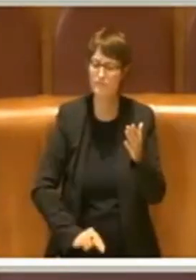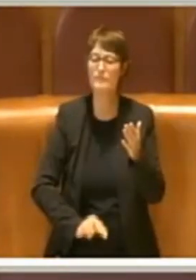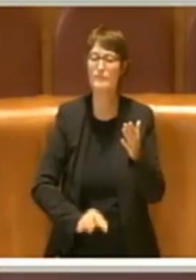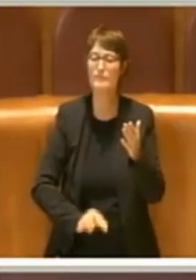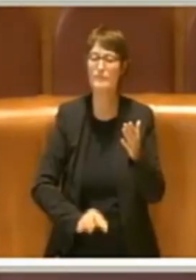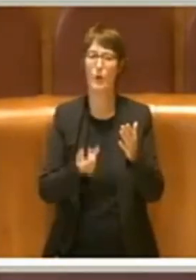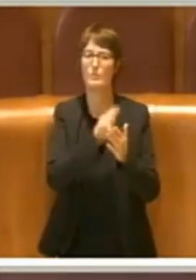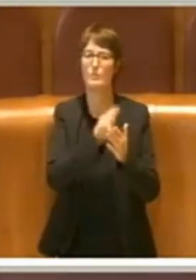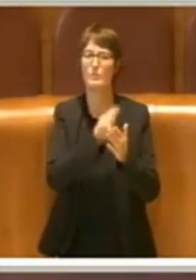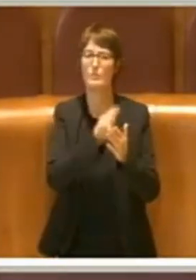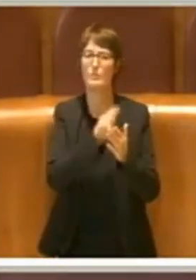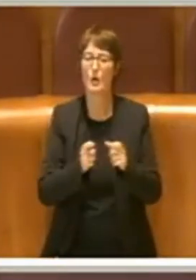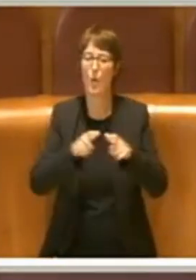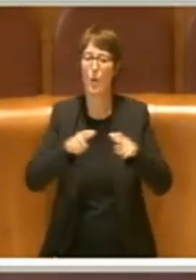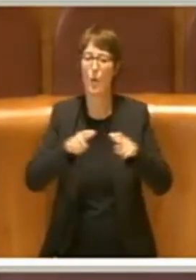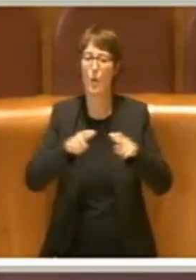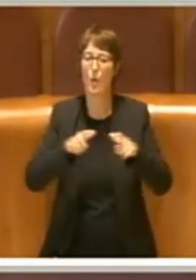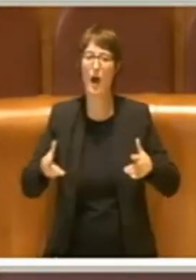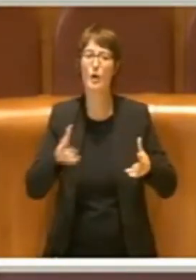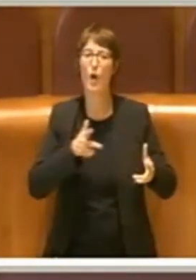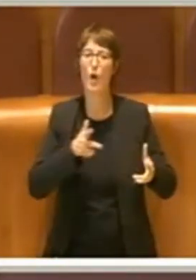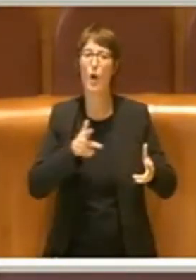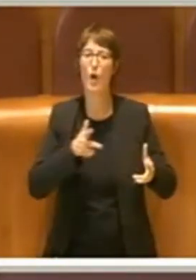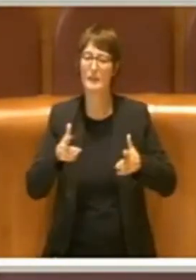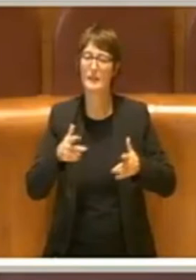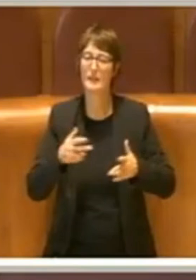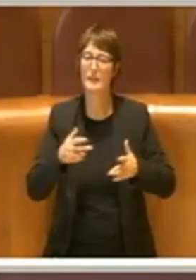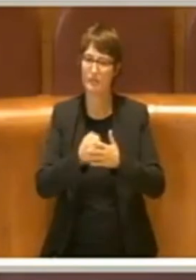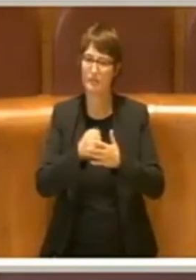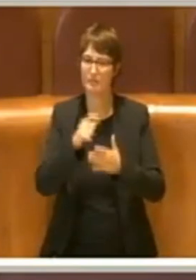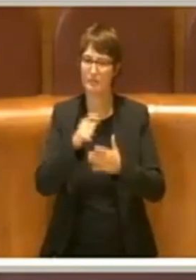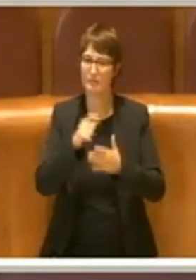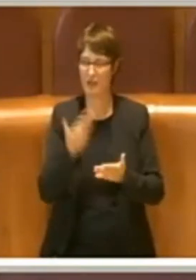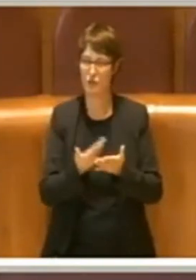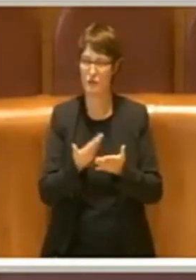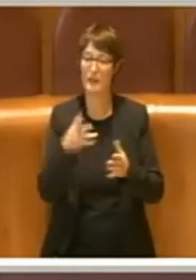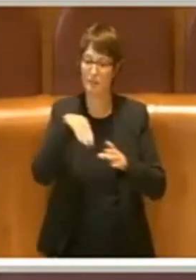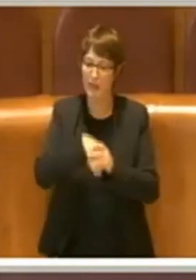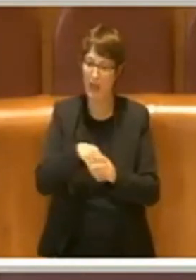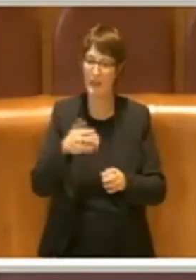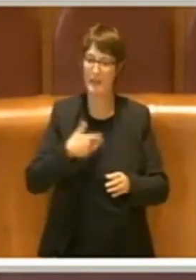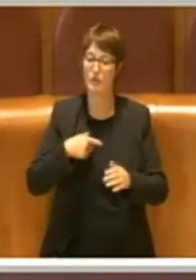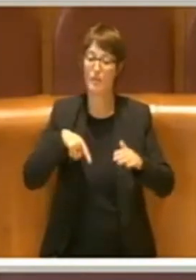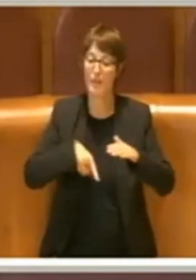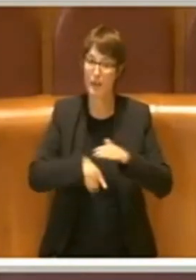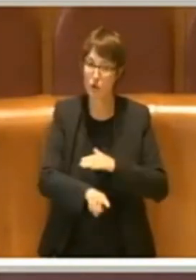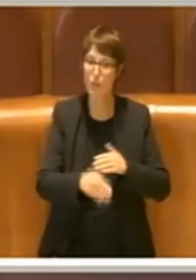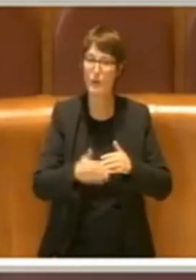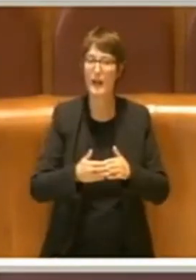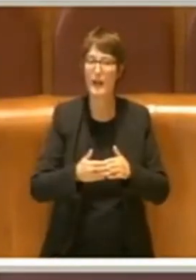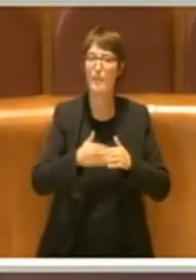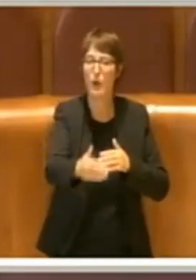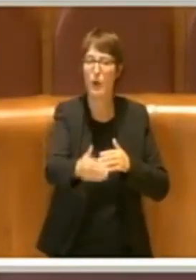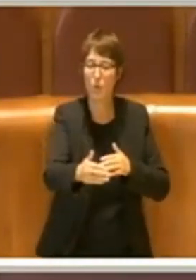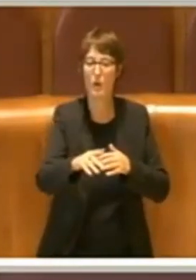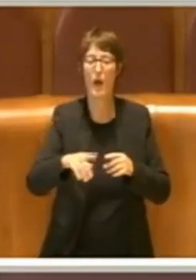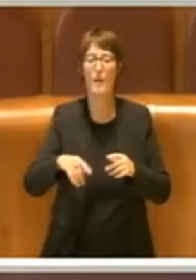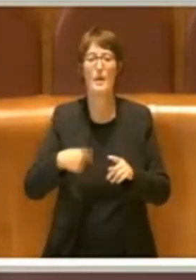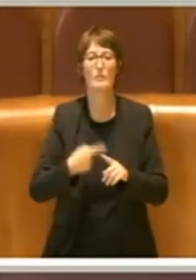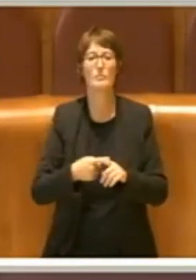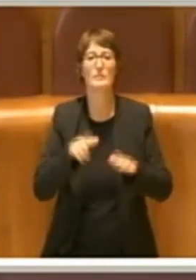mobilità sostenibile, dove dentro ci sono i prolungamenti delle metropolitane, ci sono 75 chilometri di